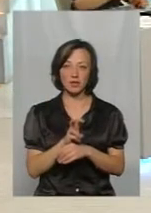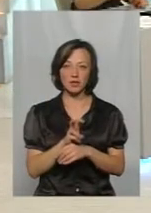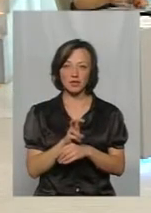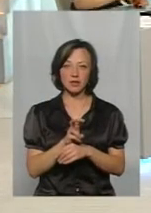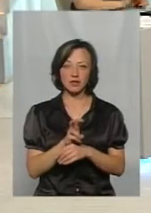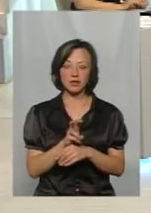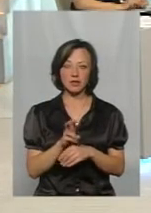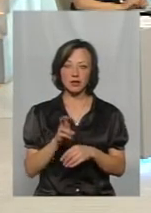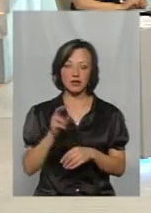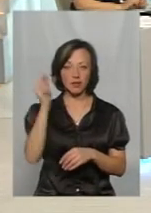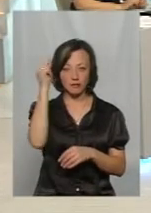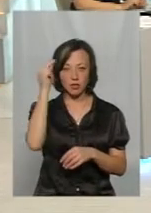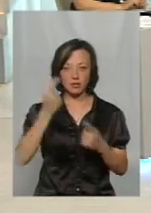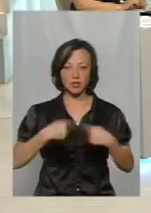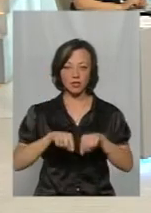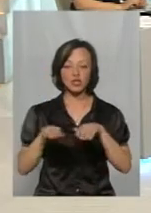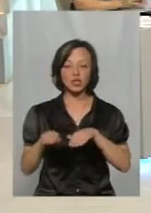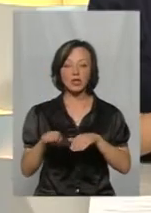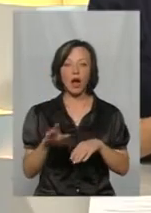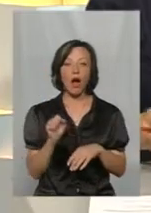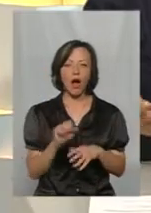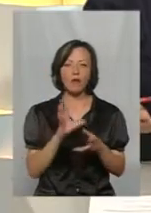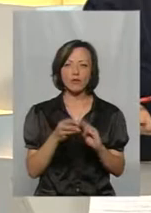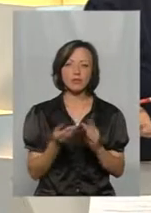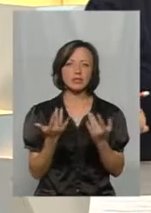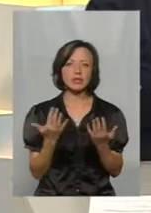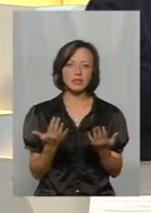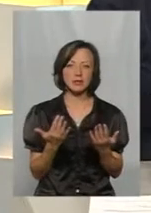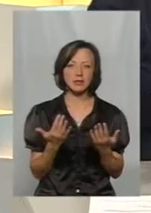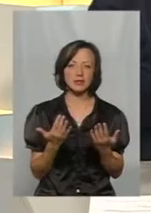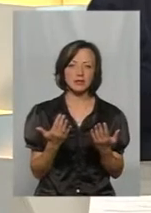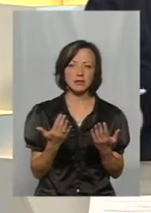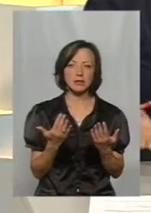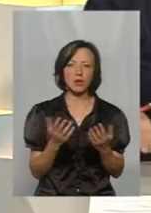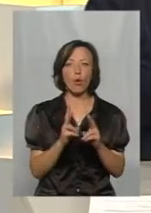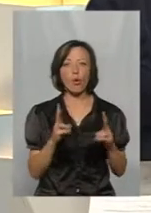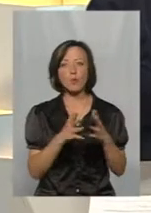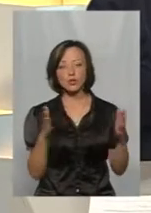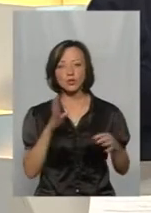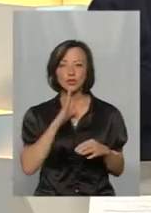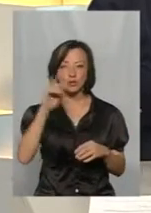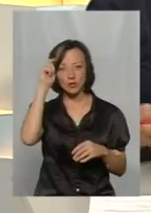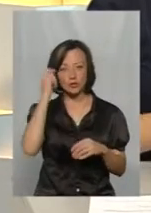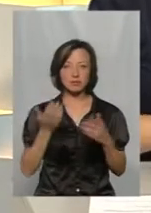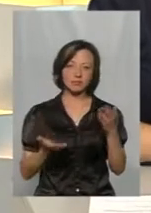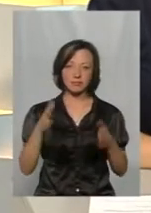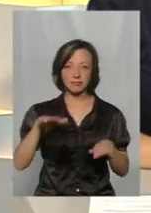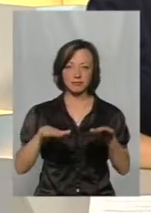навчався шити. А от взагалі, кого більше жінок, чоловіків?